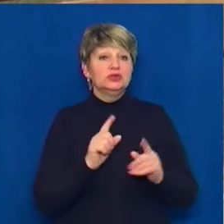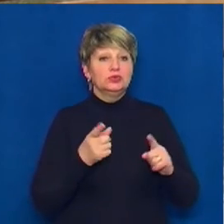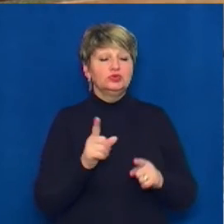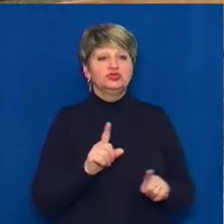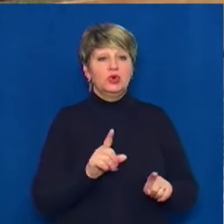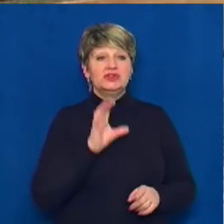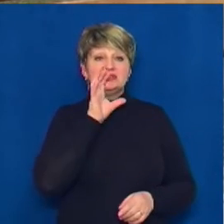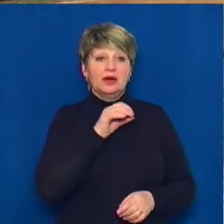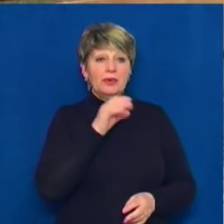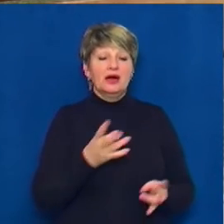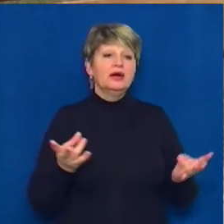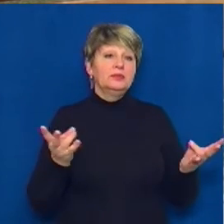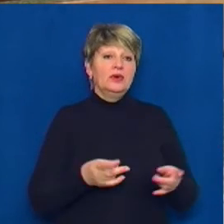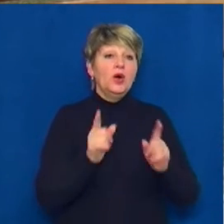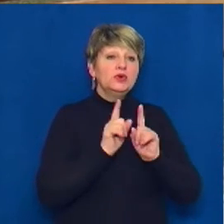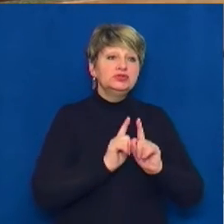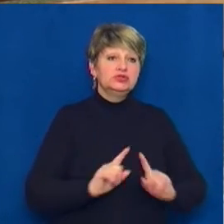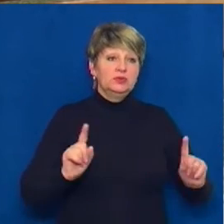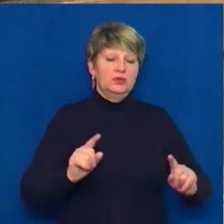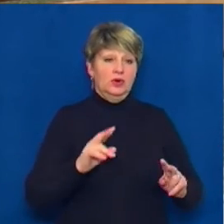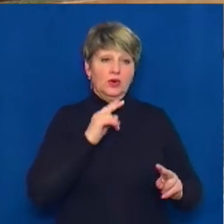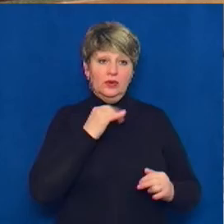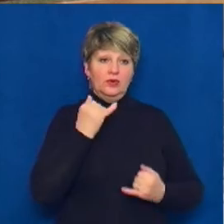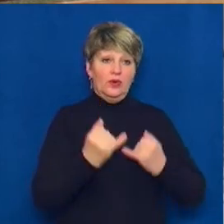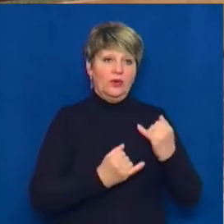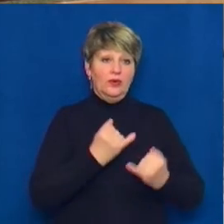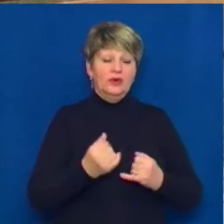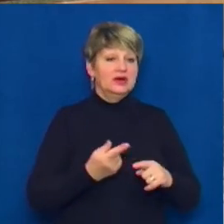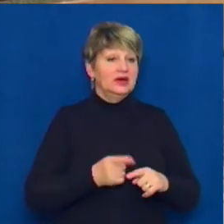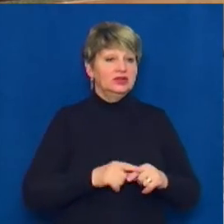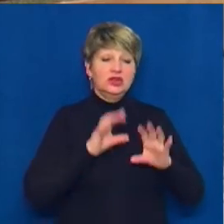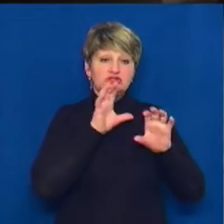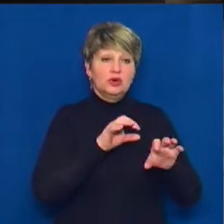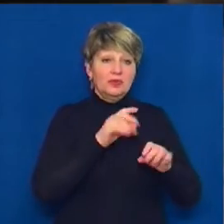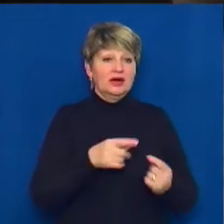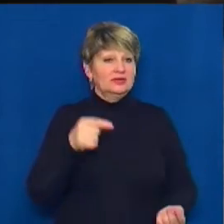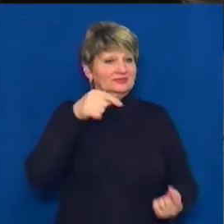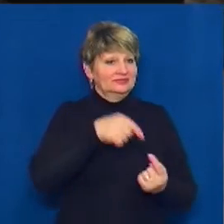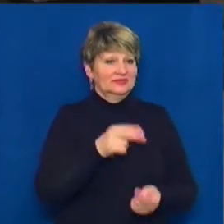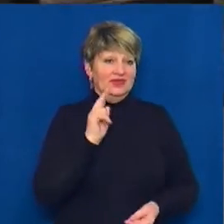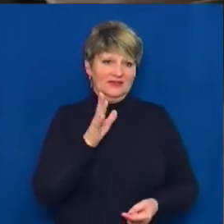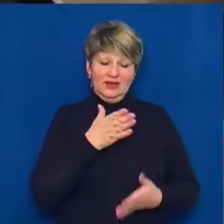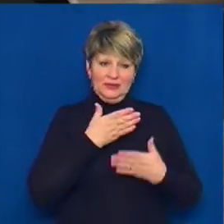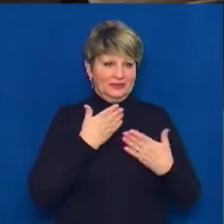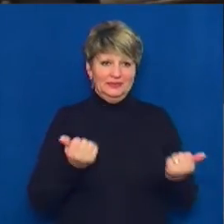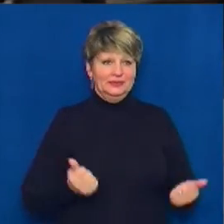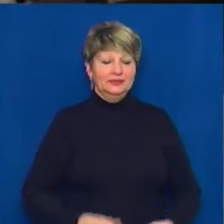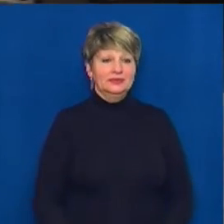собака, вона потребує особливого догляду. Це собака не для квартири. Рамечка, давай,